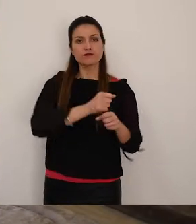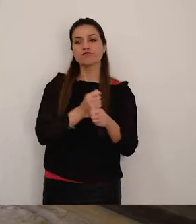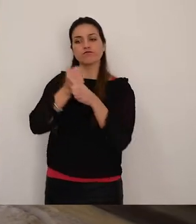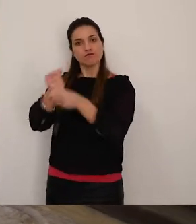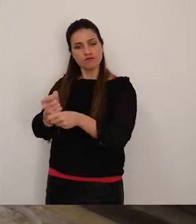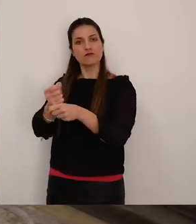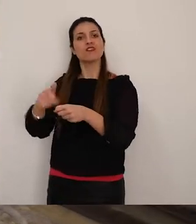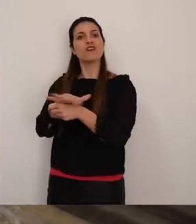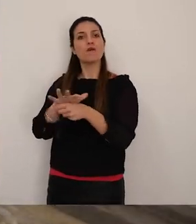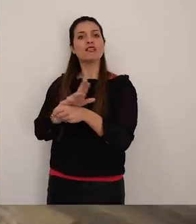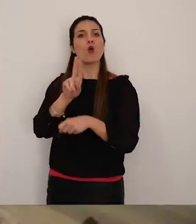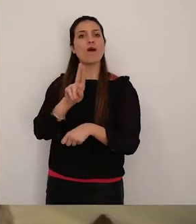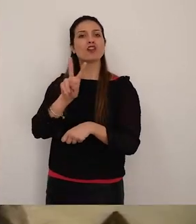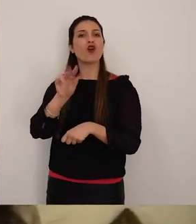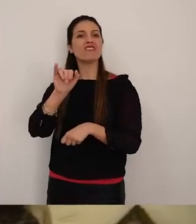Villani